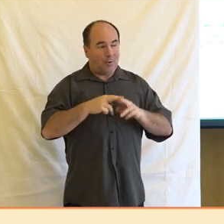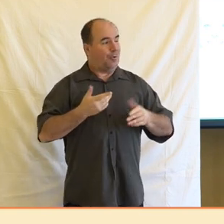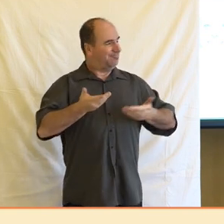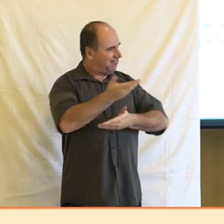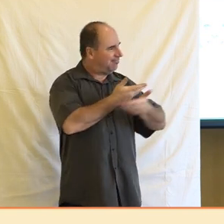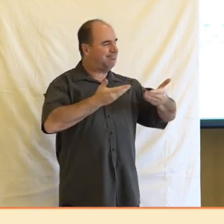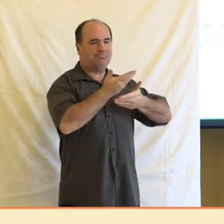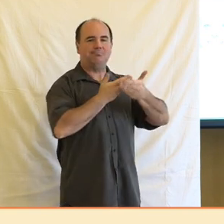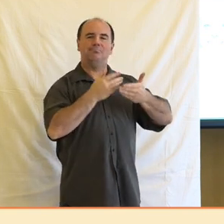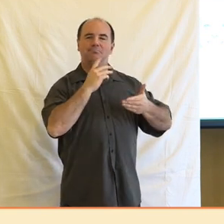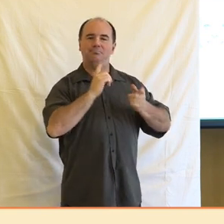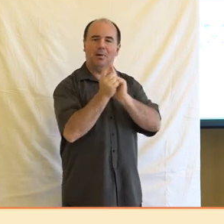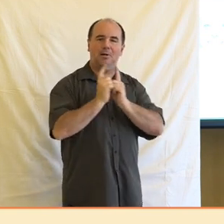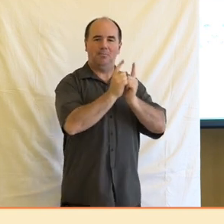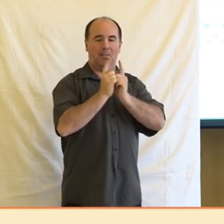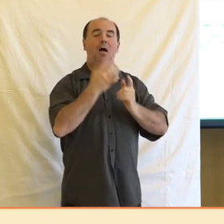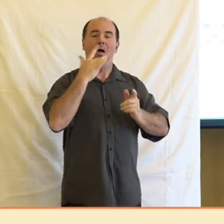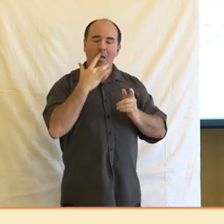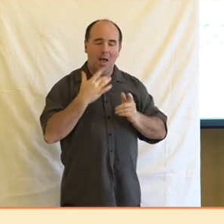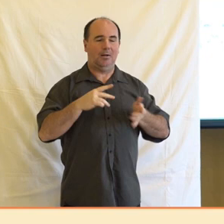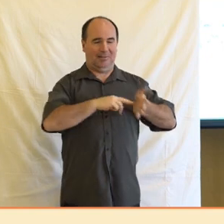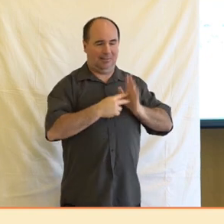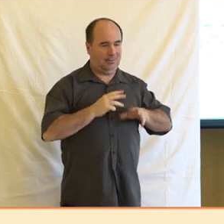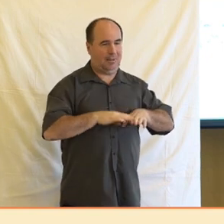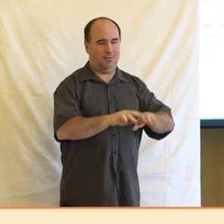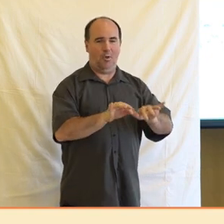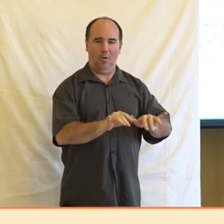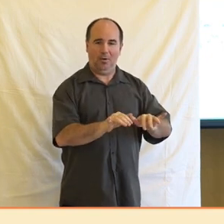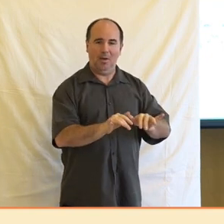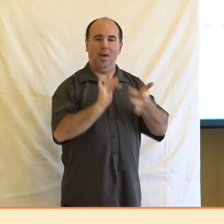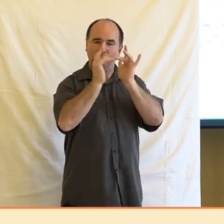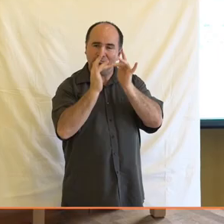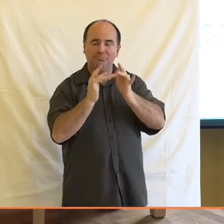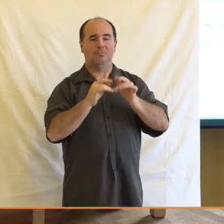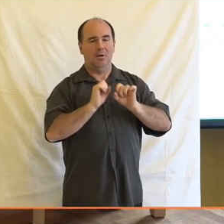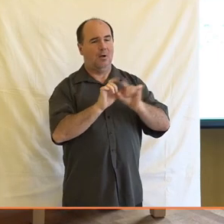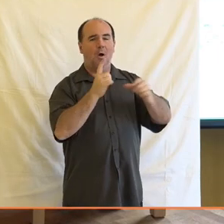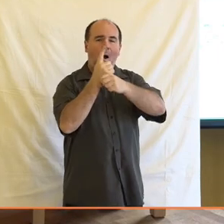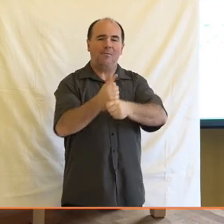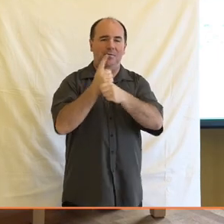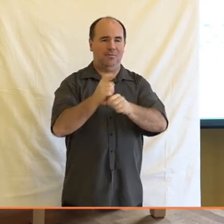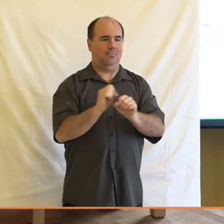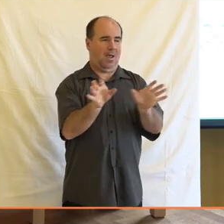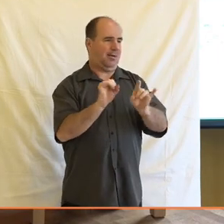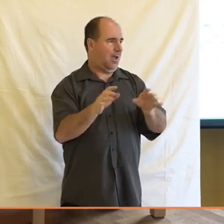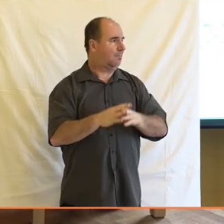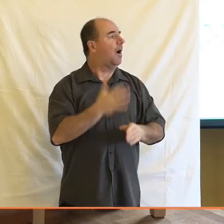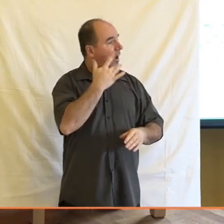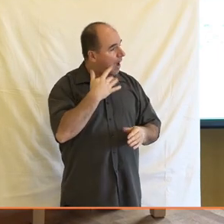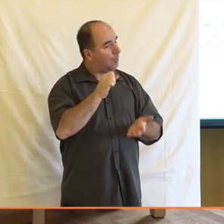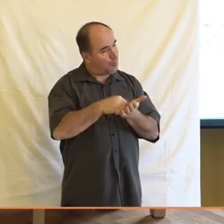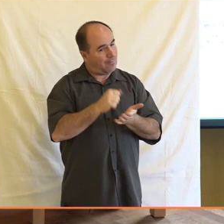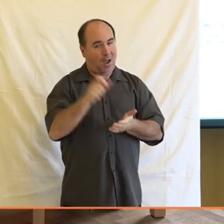šířej nad tím, jak technologie ovlivňují média a novináři, který v nich pracují. A poprosil bych teda jako první